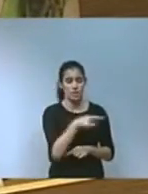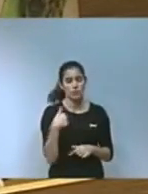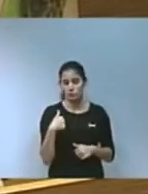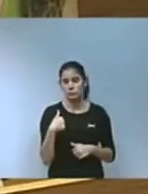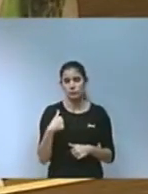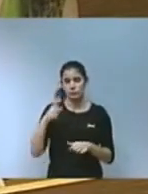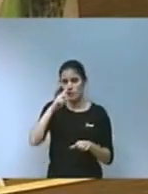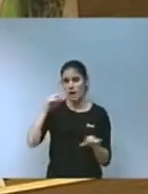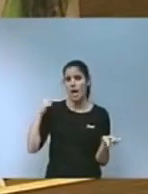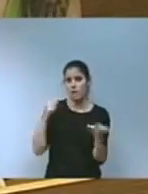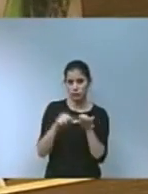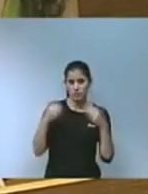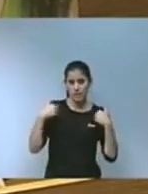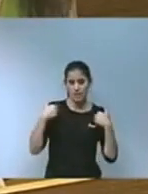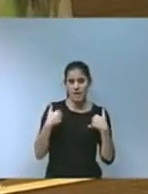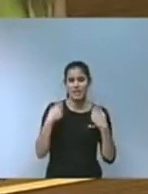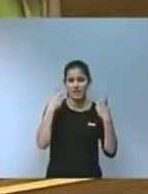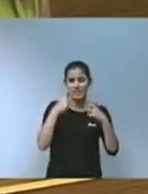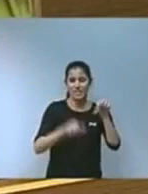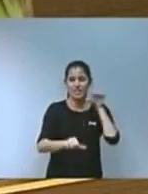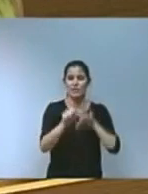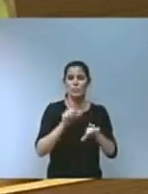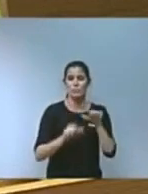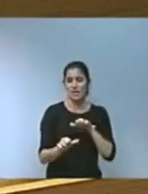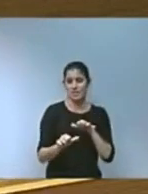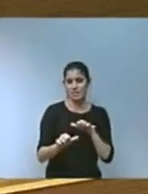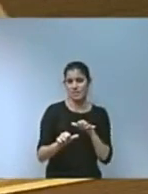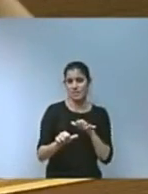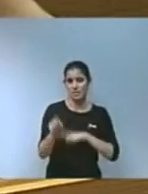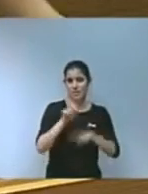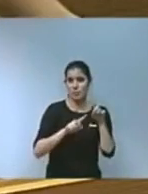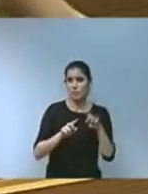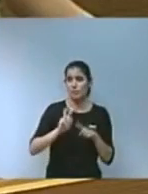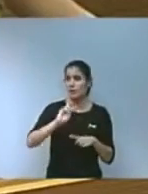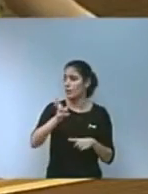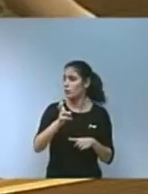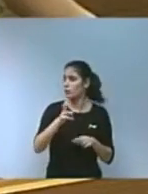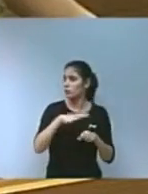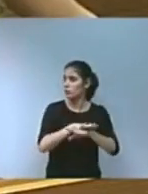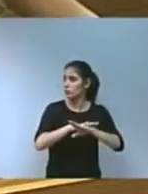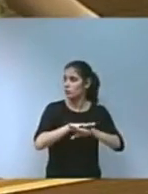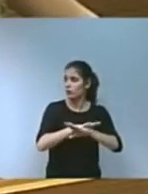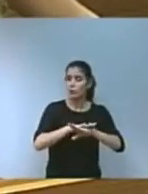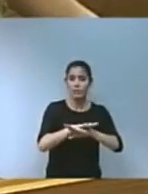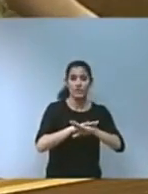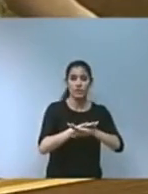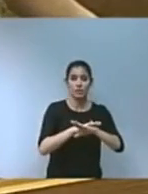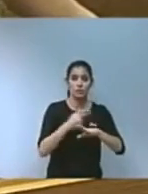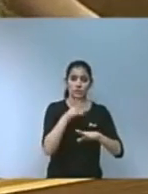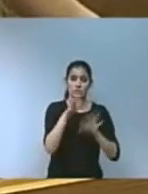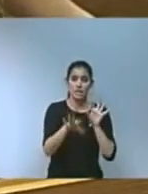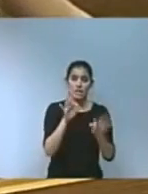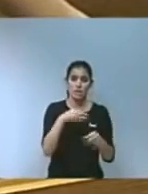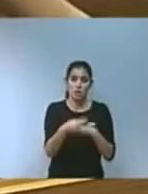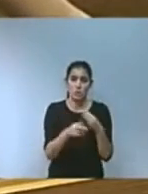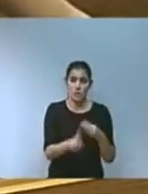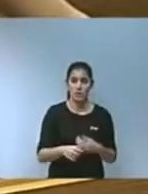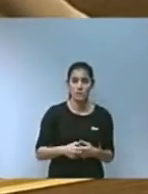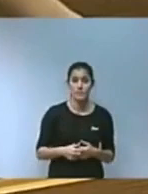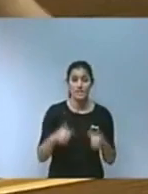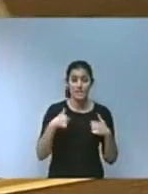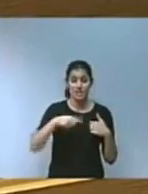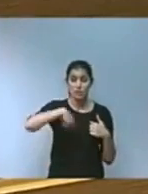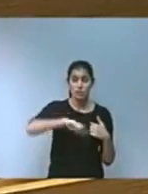recuperant un mal que altres governs sense escrúpols van decidir fer i és que estem innovant i